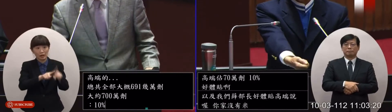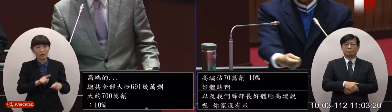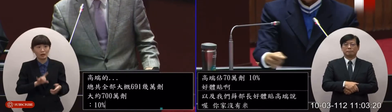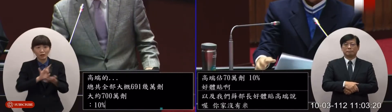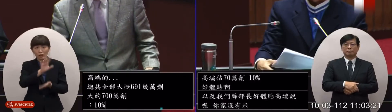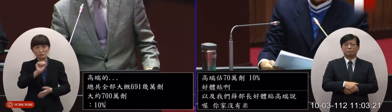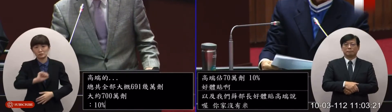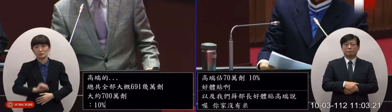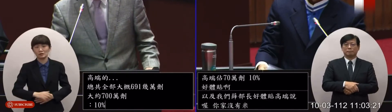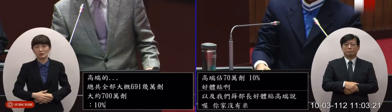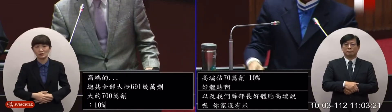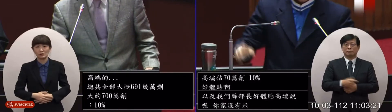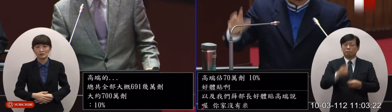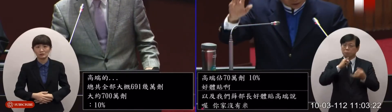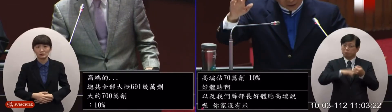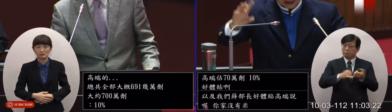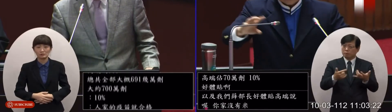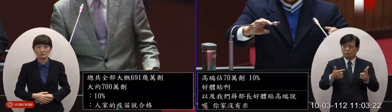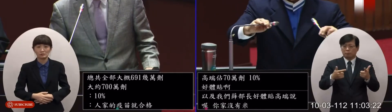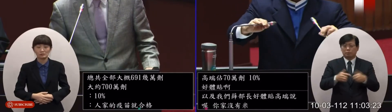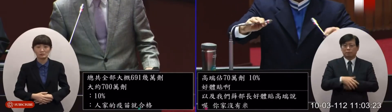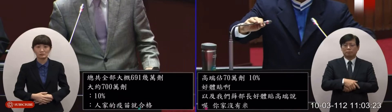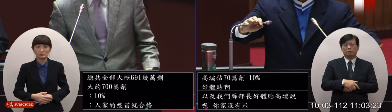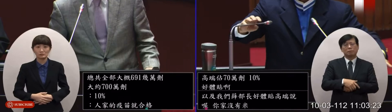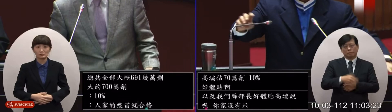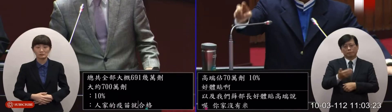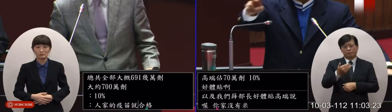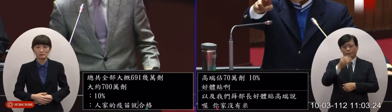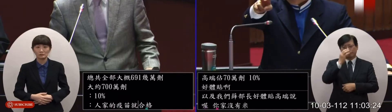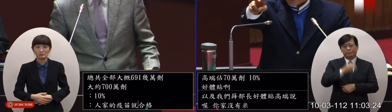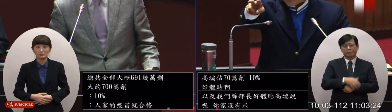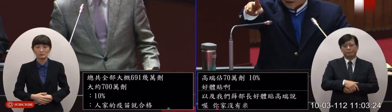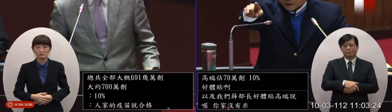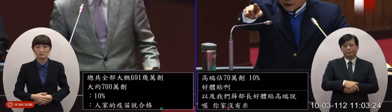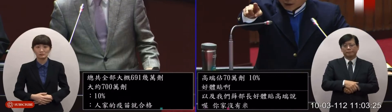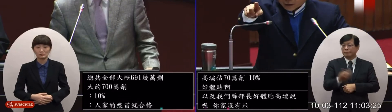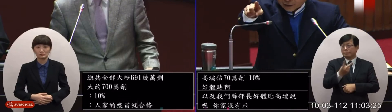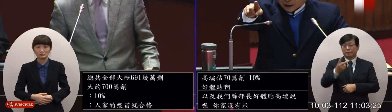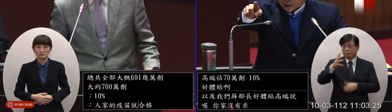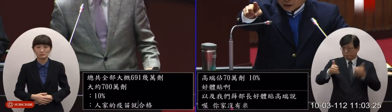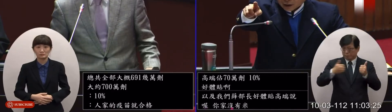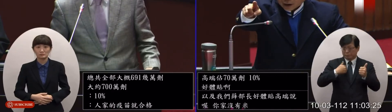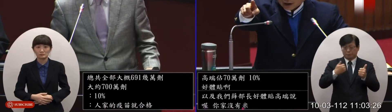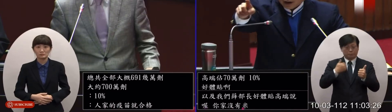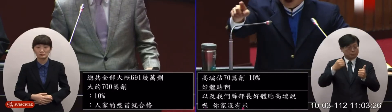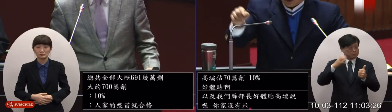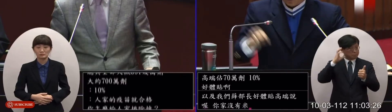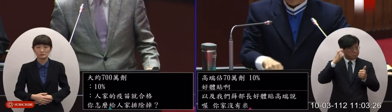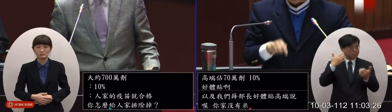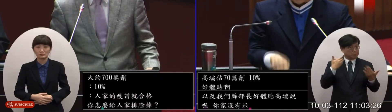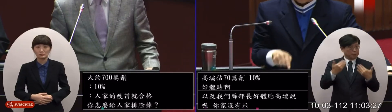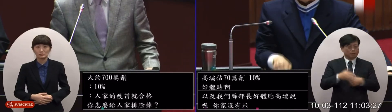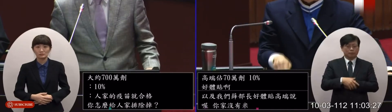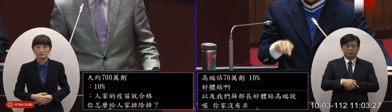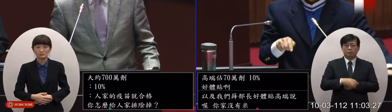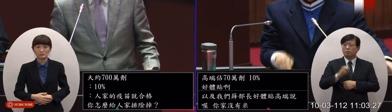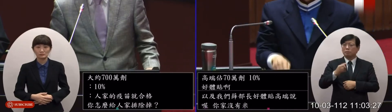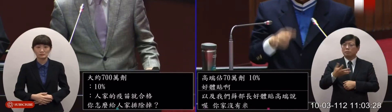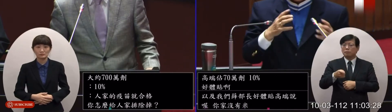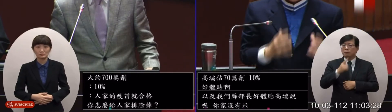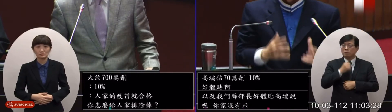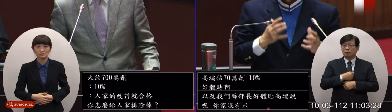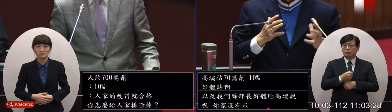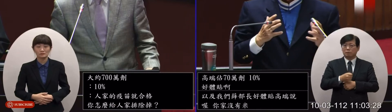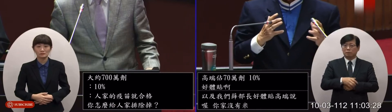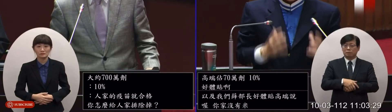掉你就給他一頂彈不是來來來對啊兩位找個聽好喔聽好喔為什麼大家大家